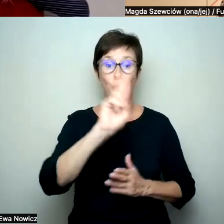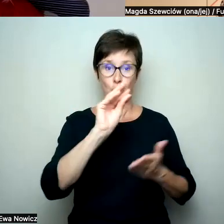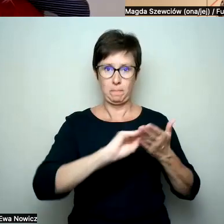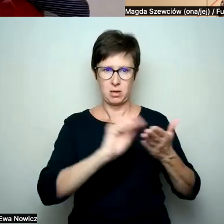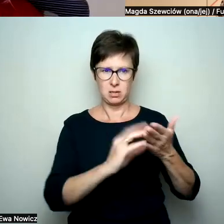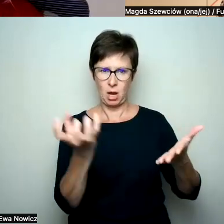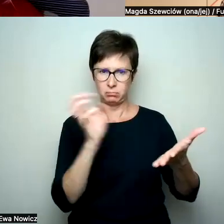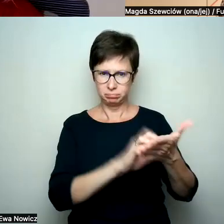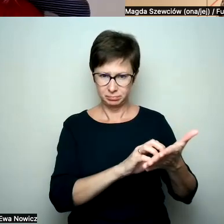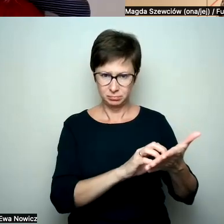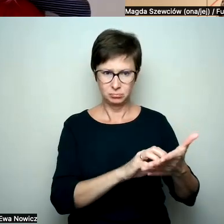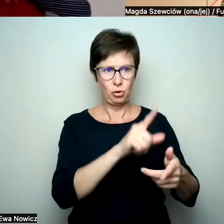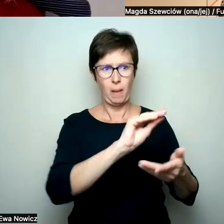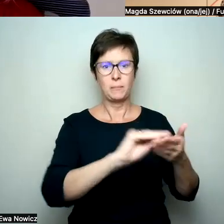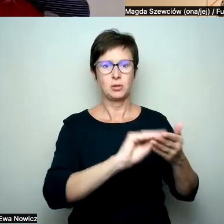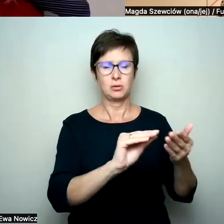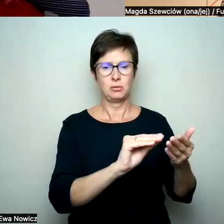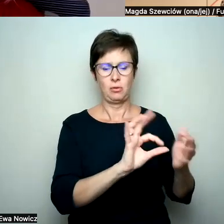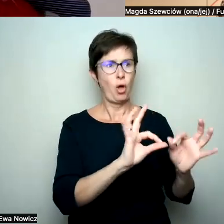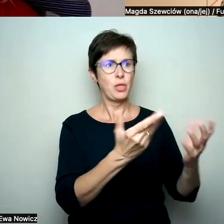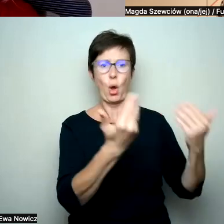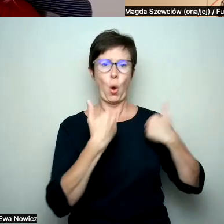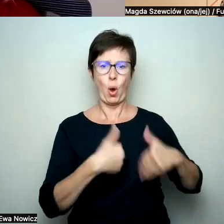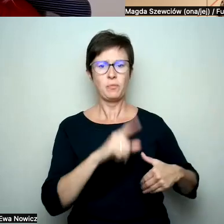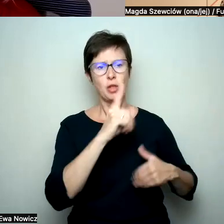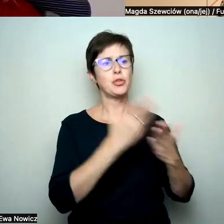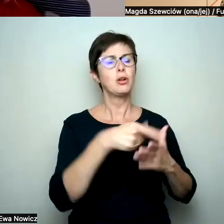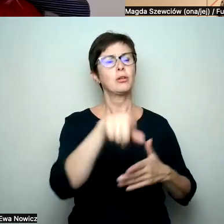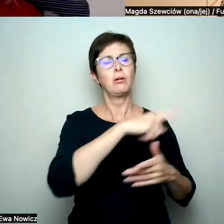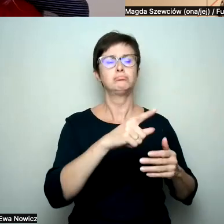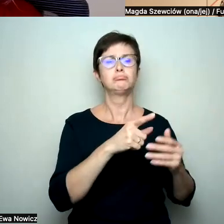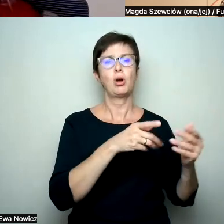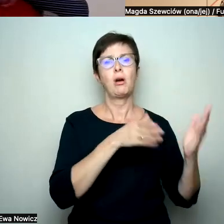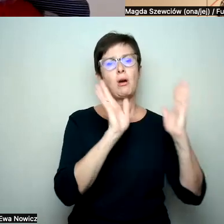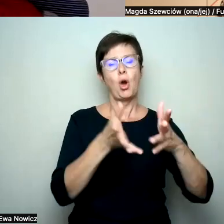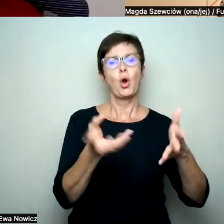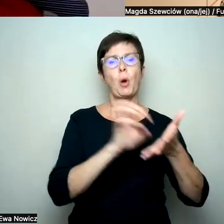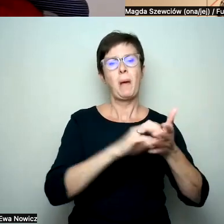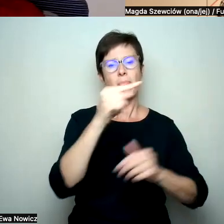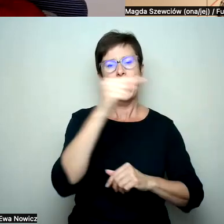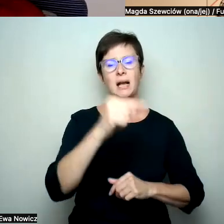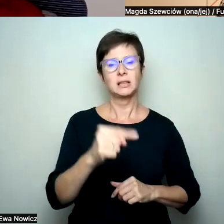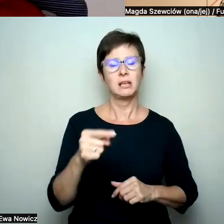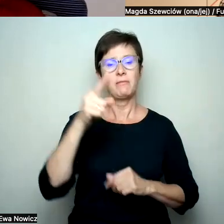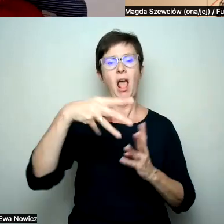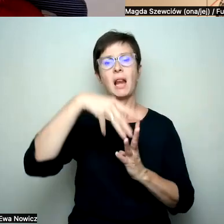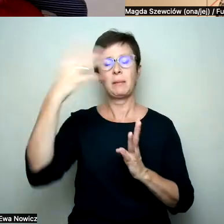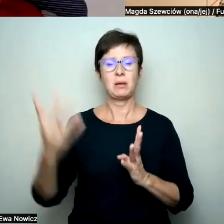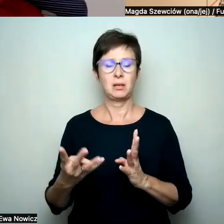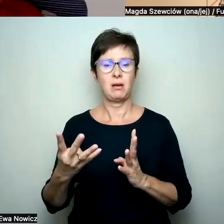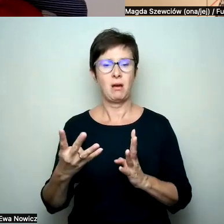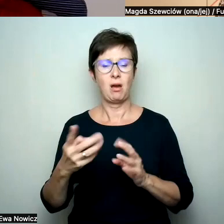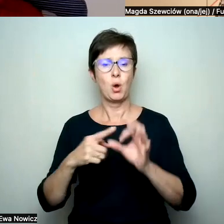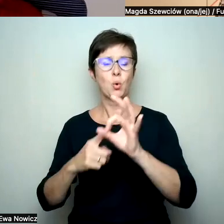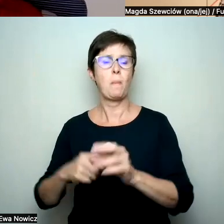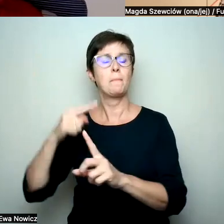personalnie nie dotyczy, bo na przykład obraża społeczność LGBTQ+, to on i tak z mojej strony zniknie, dlatego, że nie chcę, żeby ktokolwiek